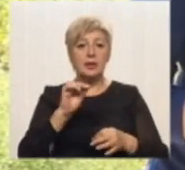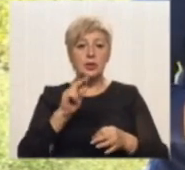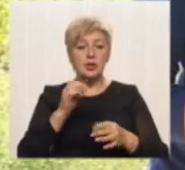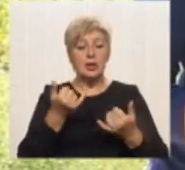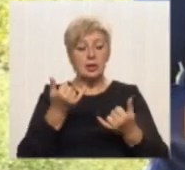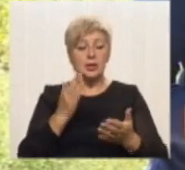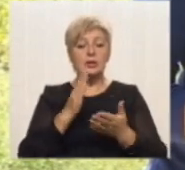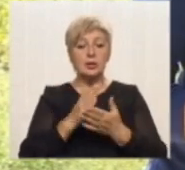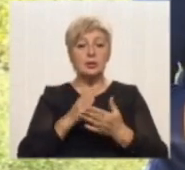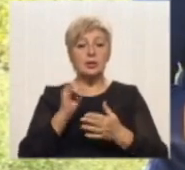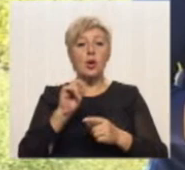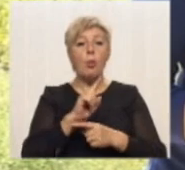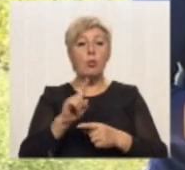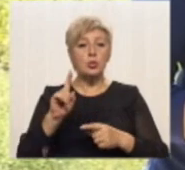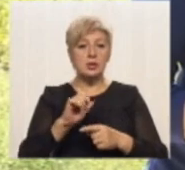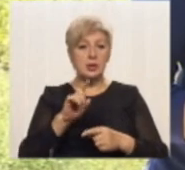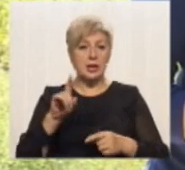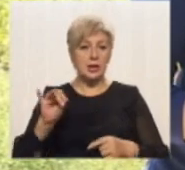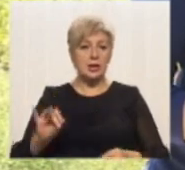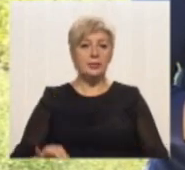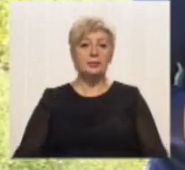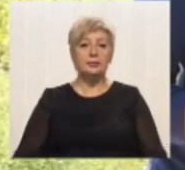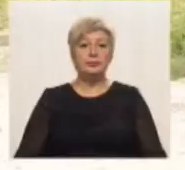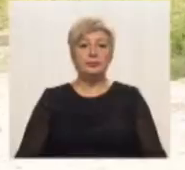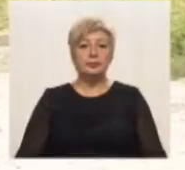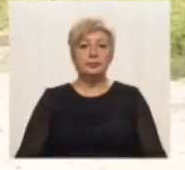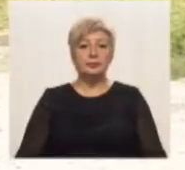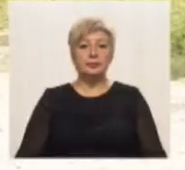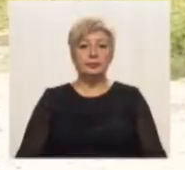Олена Ростовцева, Богдан Антоненко, новини 51-го.